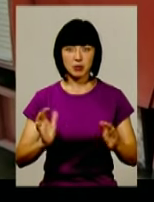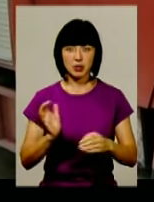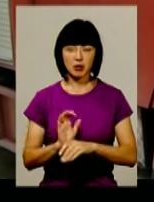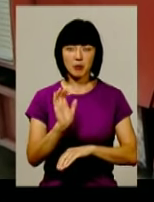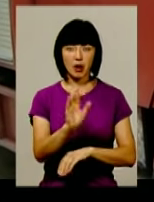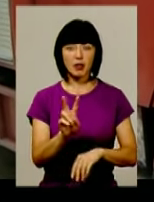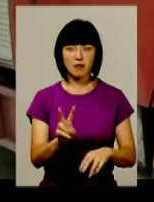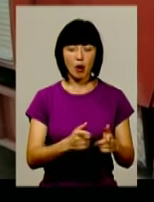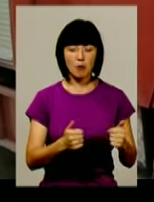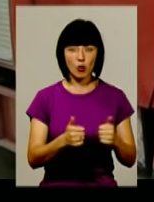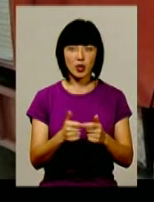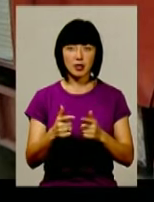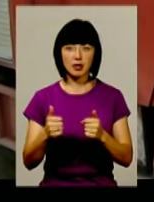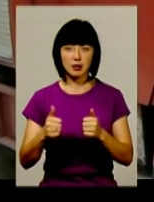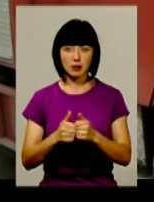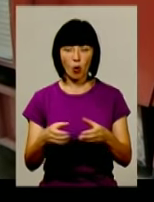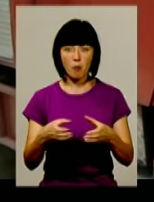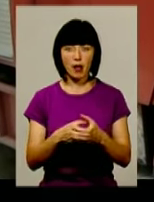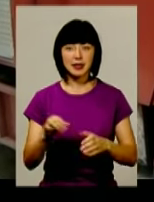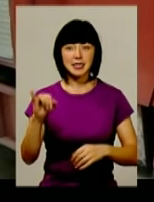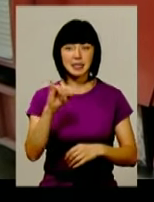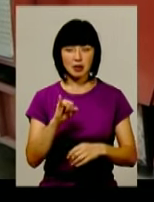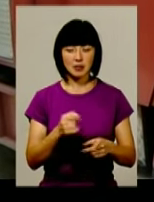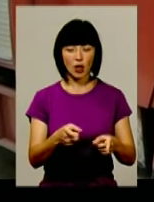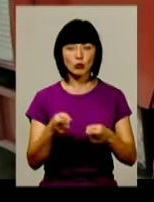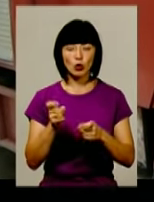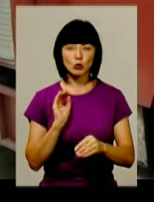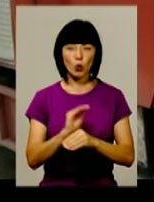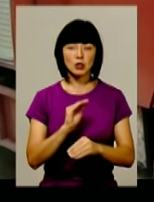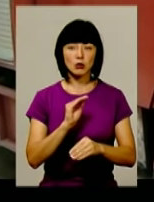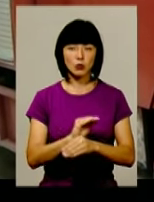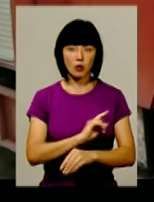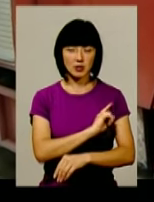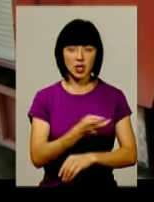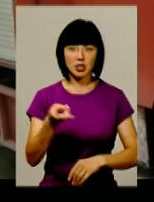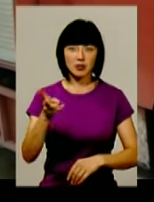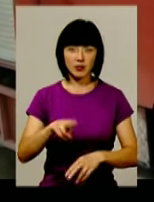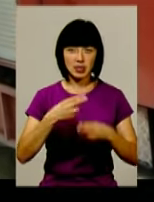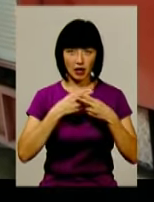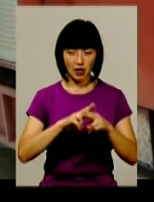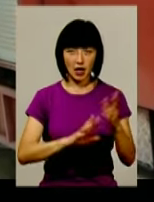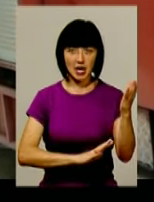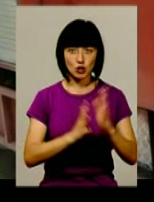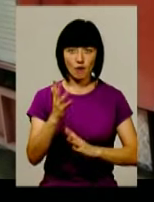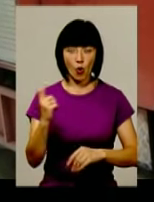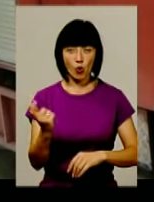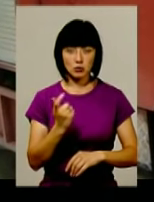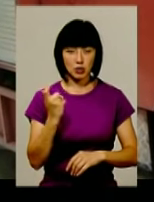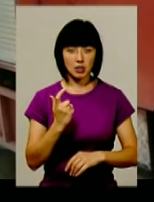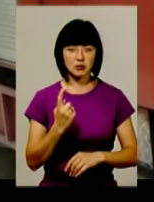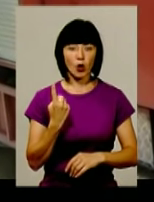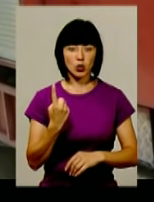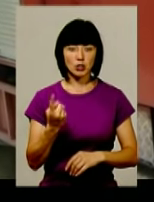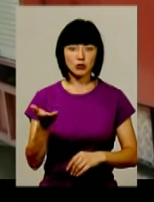відділення пожежної команди Ізяслав. Також було залучено додаткові сели та засоби. Дві одиниці техніки лісового господарства, одна